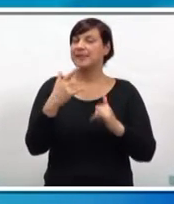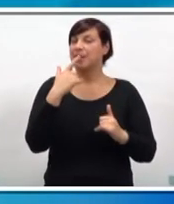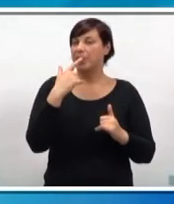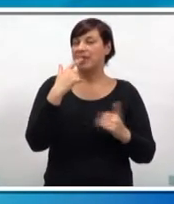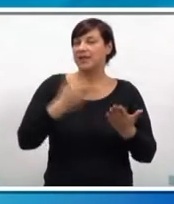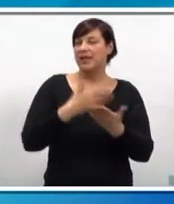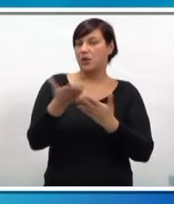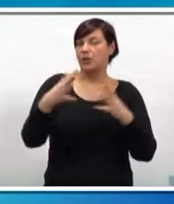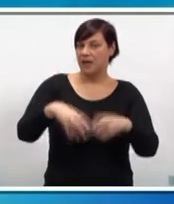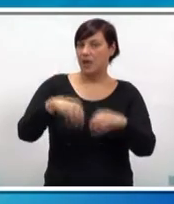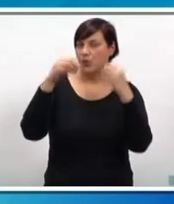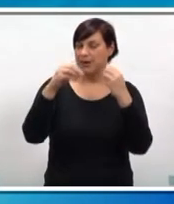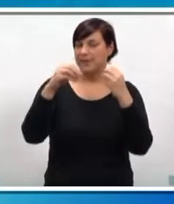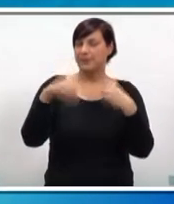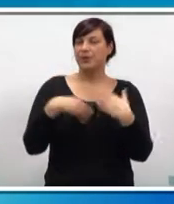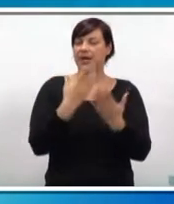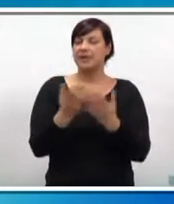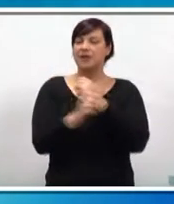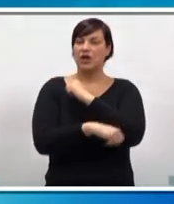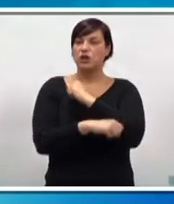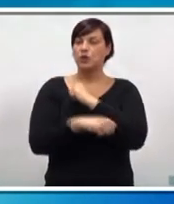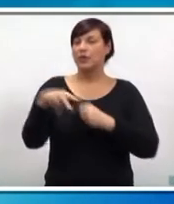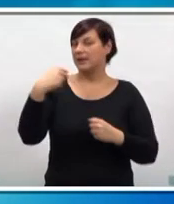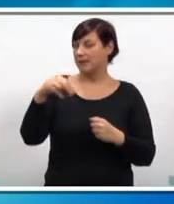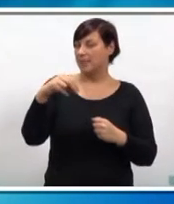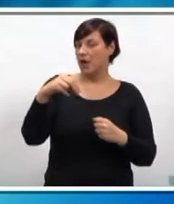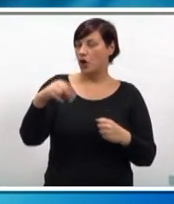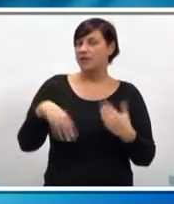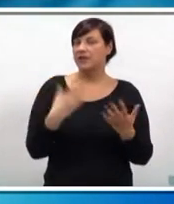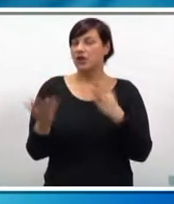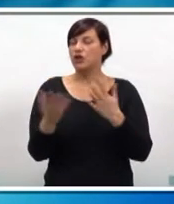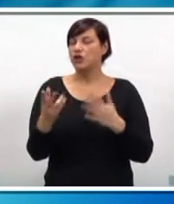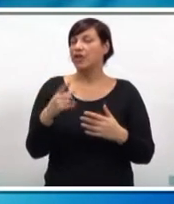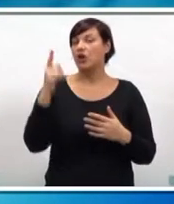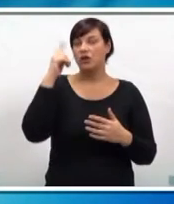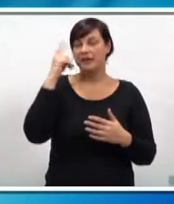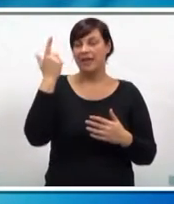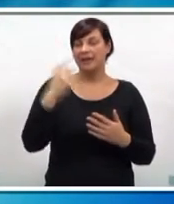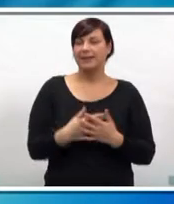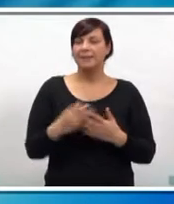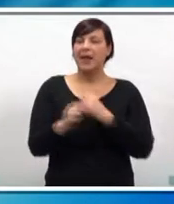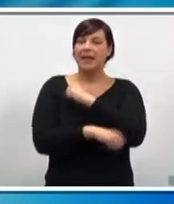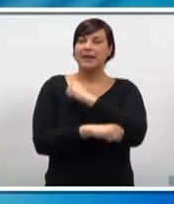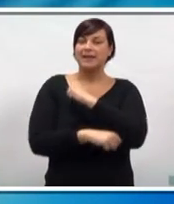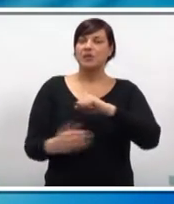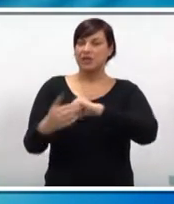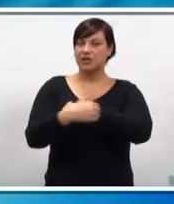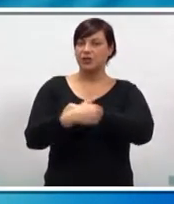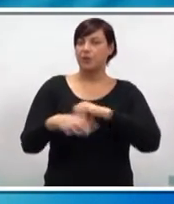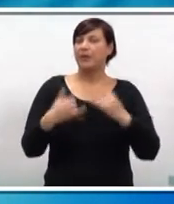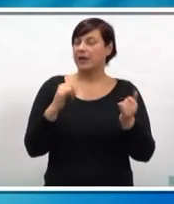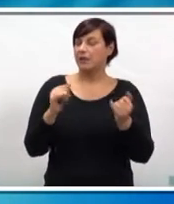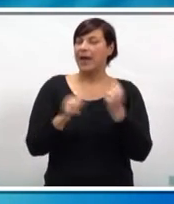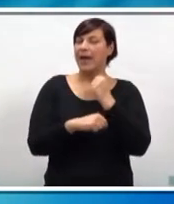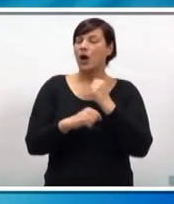jezike nudi samo kao izborne stoga o studentima o vizi, očeli ih ili koliko znati. Na svojučilištu Dubrovniku na